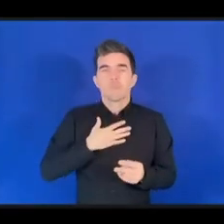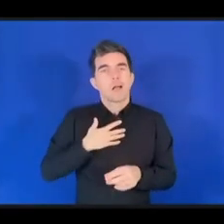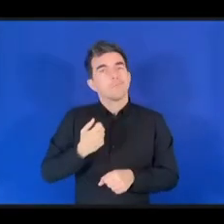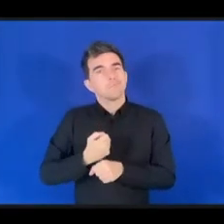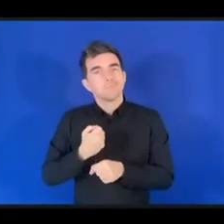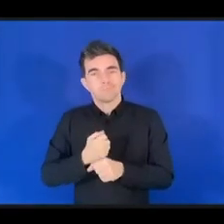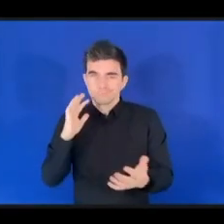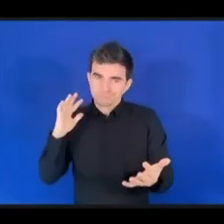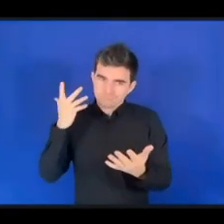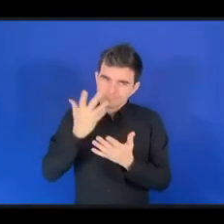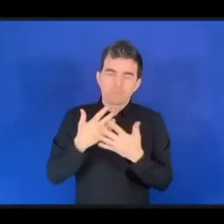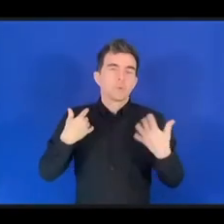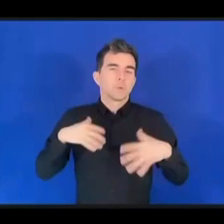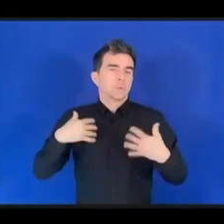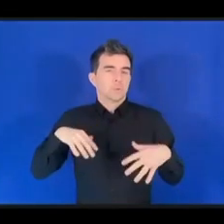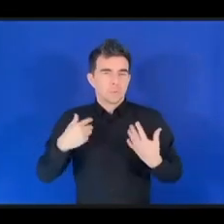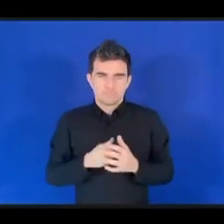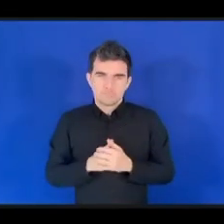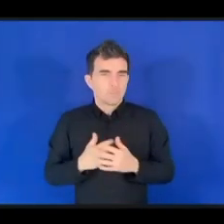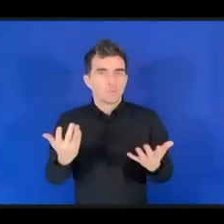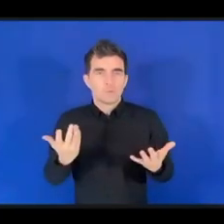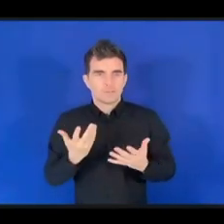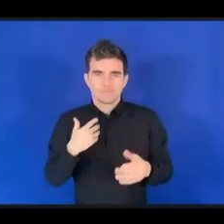поскольку я являюсь членом